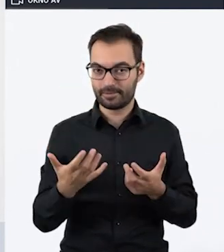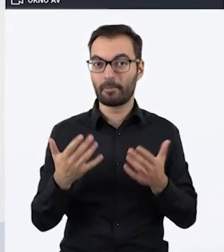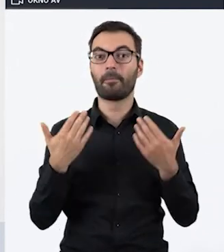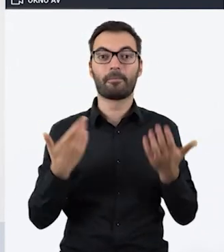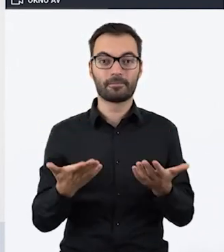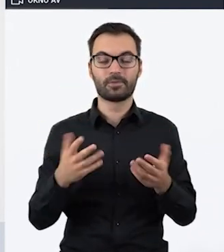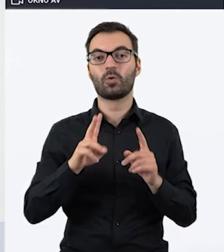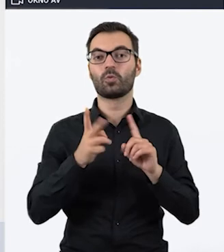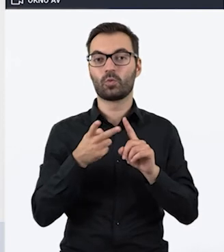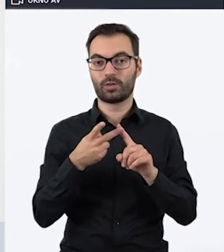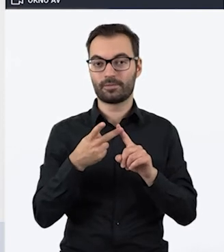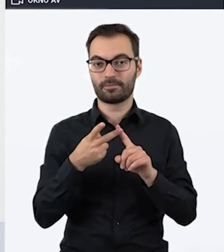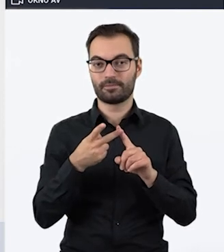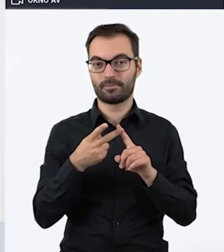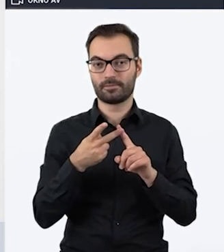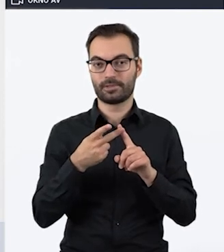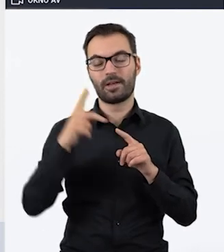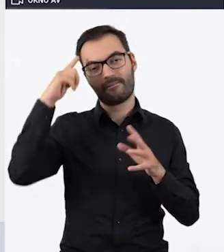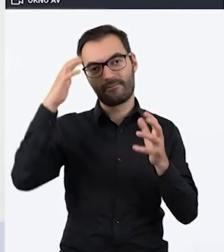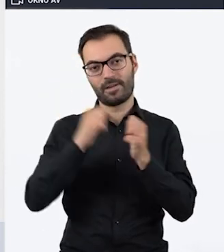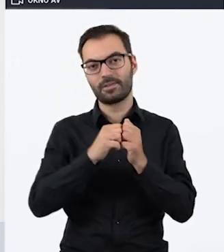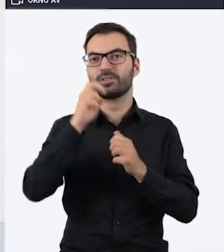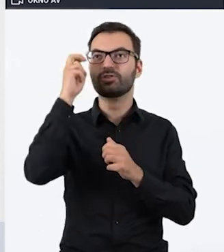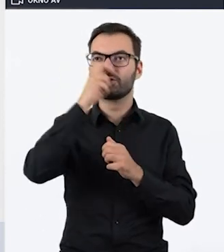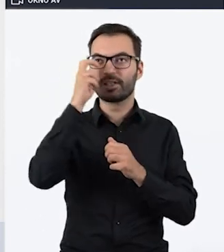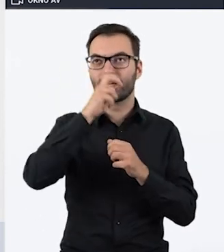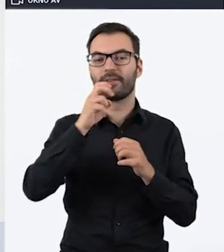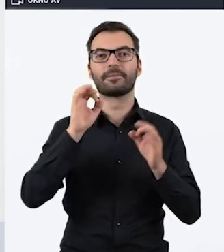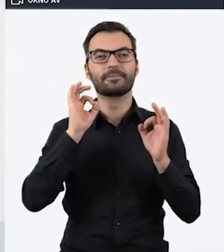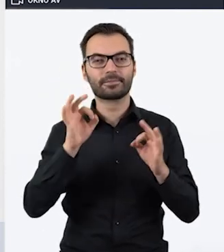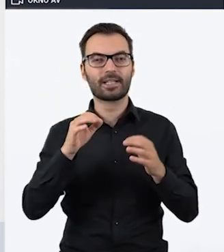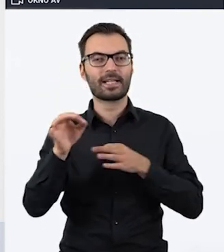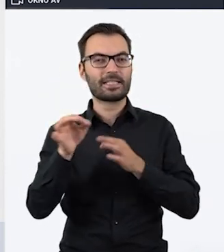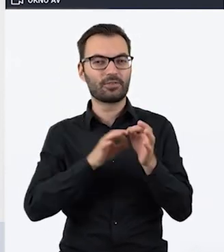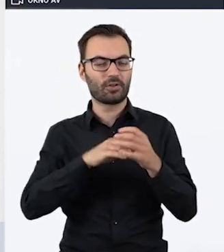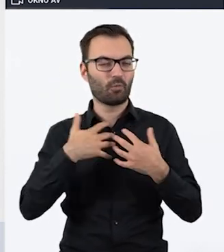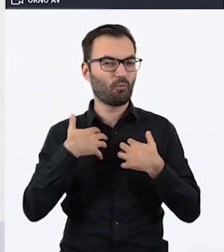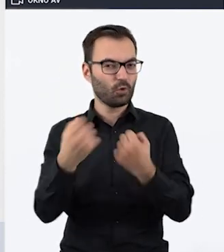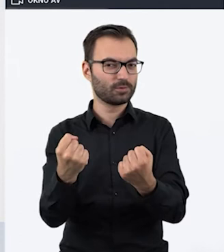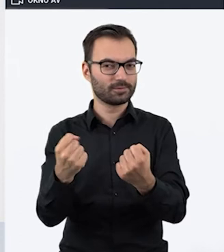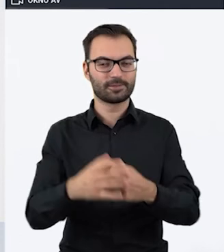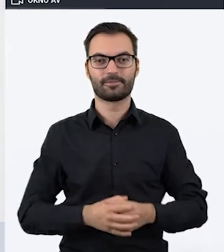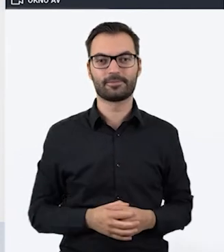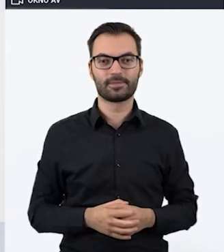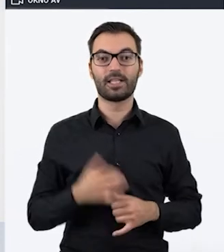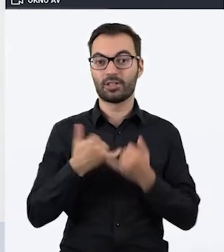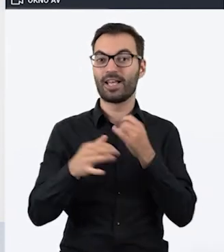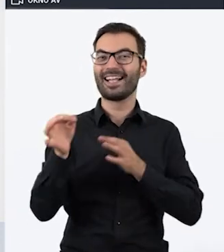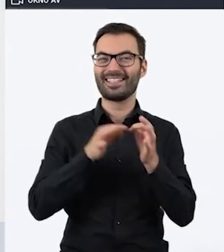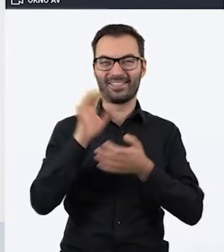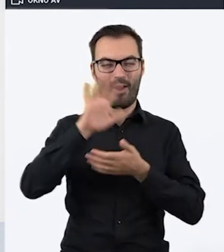tego escape roomu, to drugim punktem jest wymyślenie ciekawej, angażującej historii. Im ciekawsza